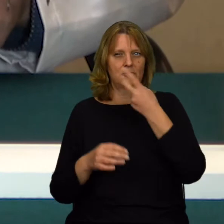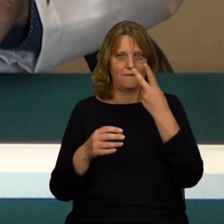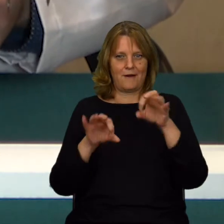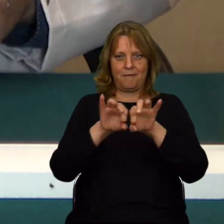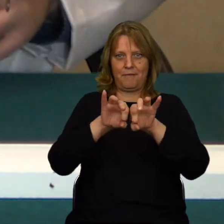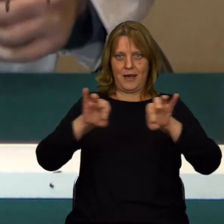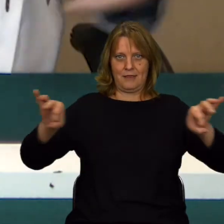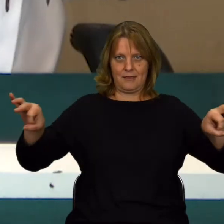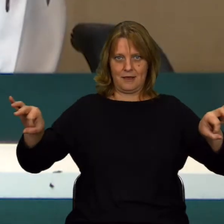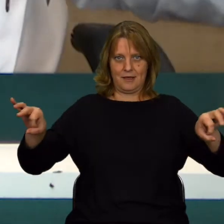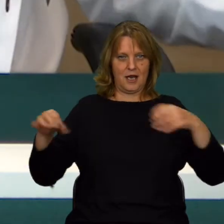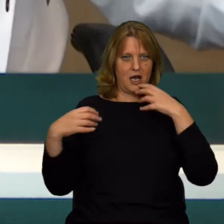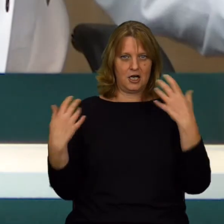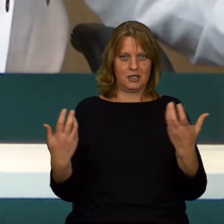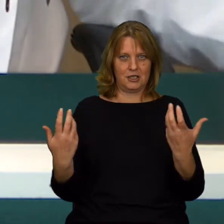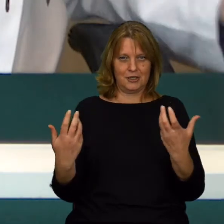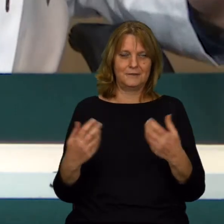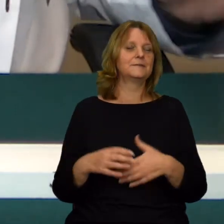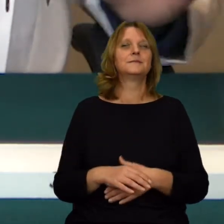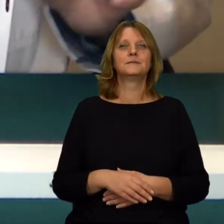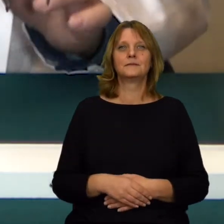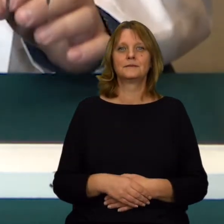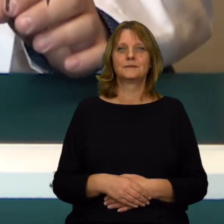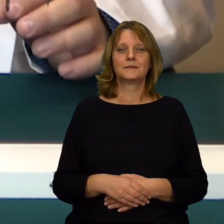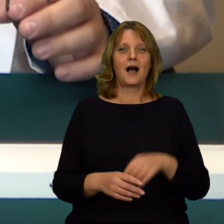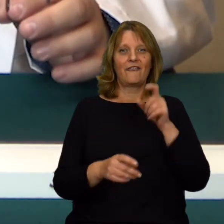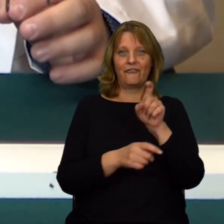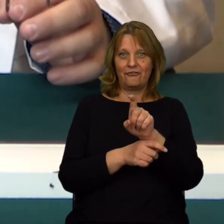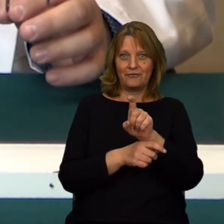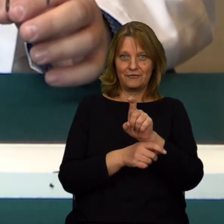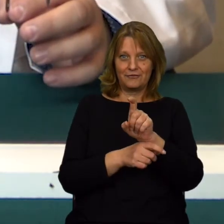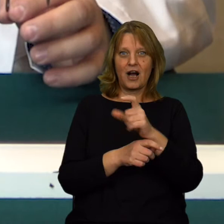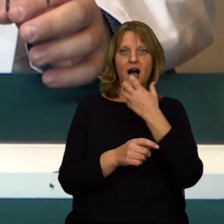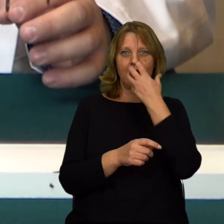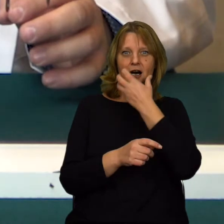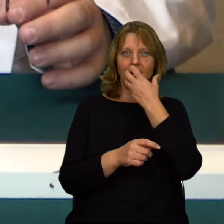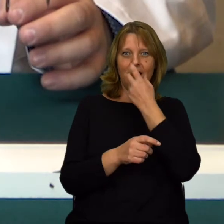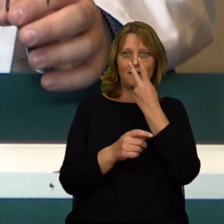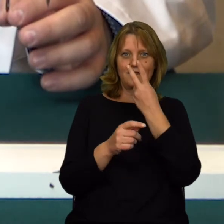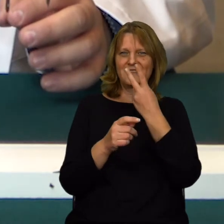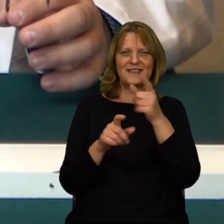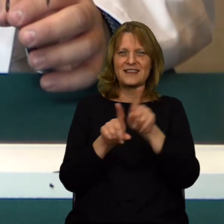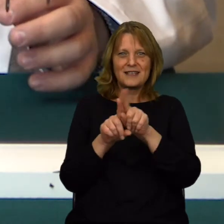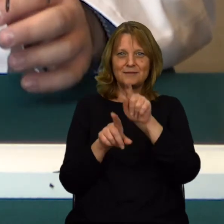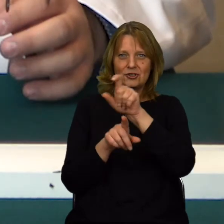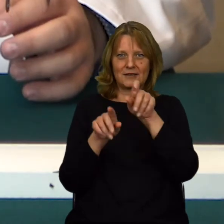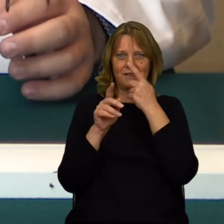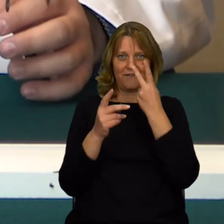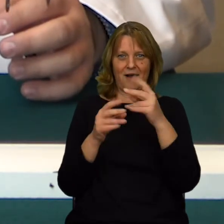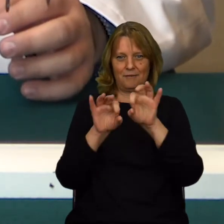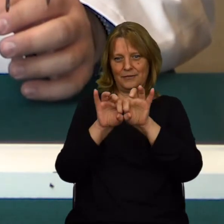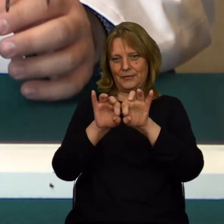te pręty. Użyję do tego palnika, który będzie teraz ogrzewał w tej samej chwili